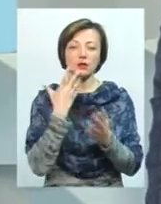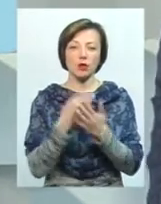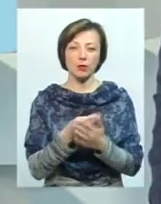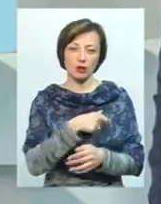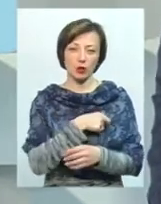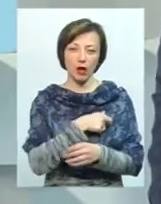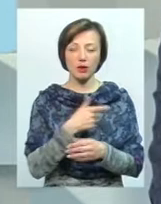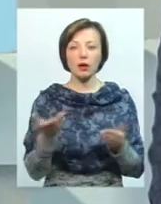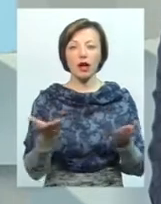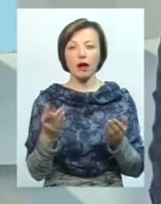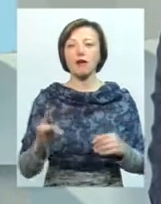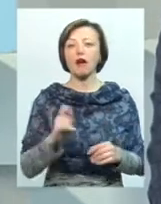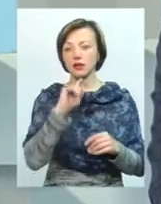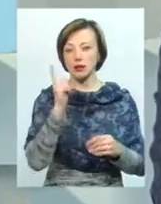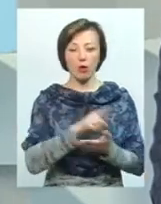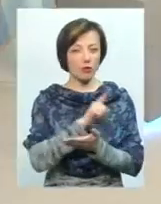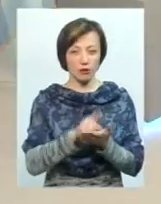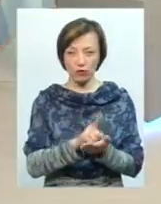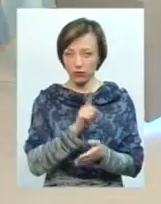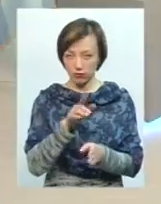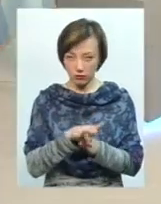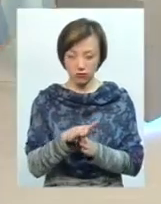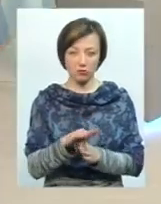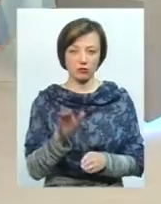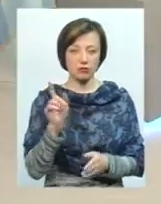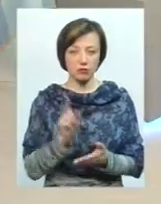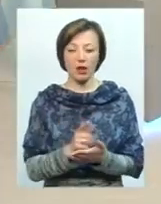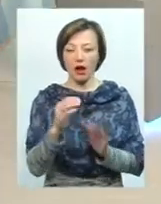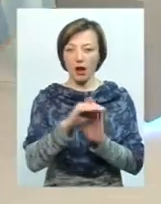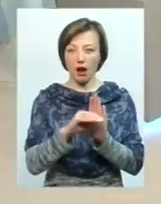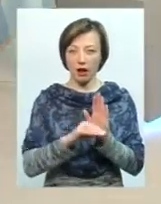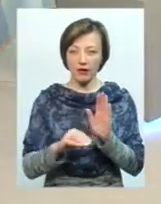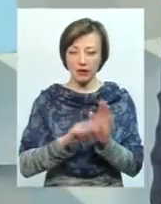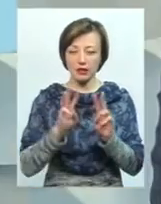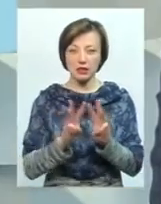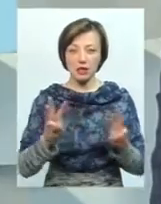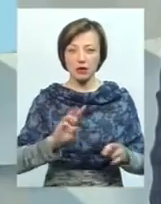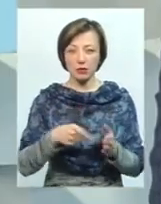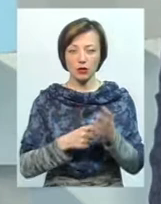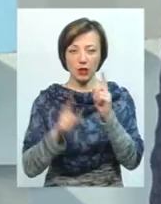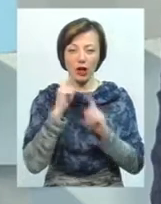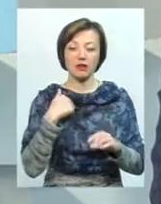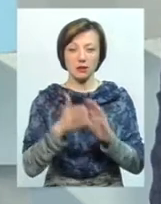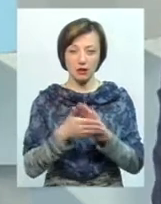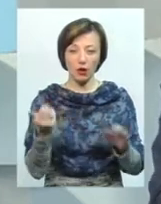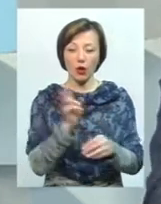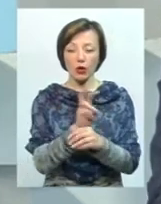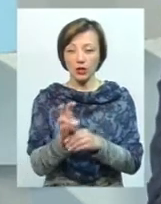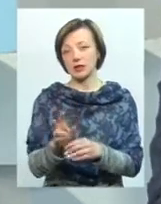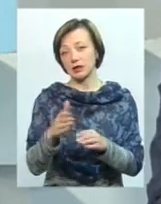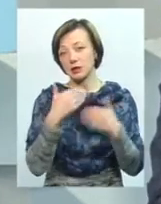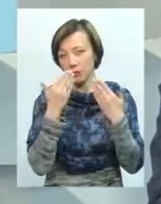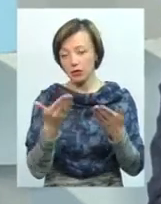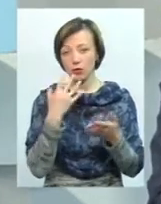депутатом, яка раз на рік обов'язково має відбутись, який граф, який є на сайті міської ради, от я би закликав ходити і запитувати і своїми